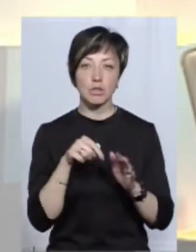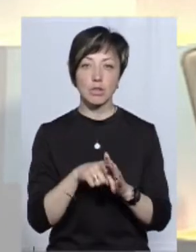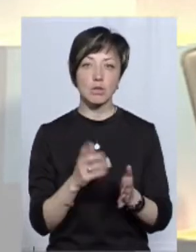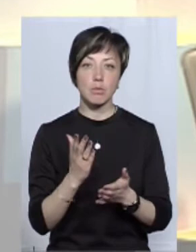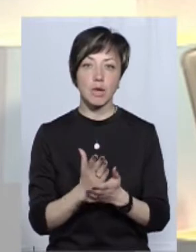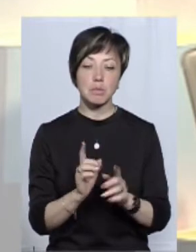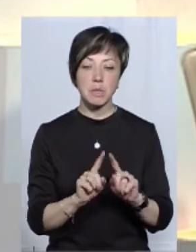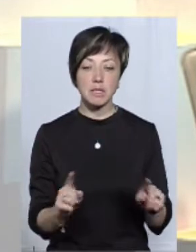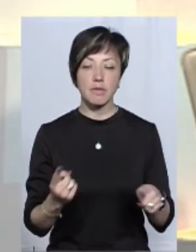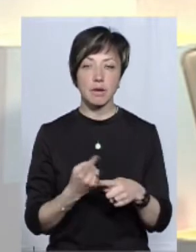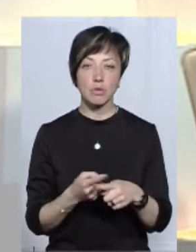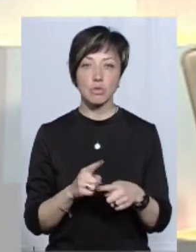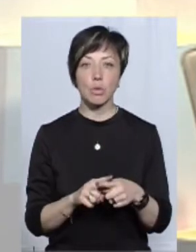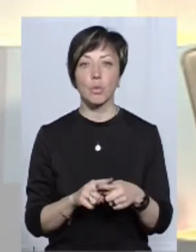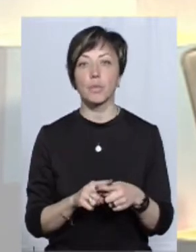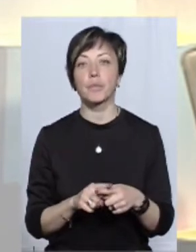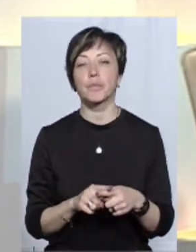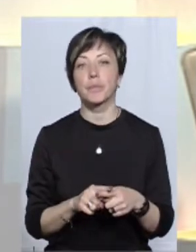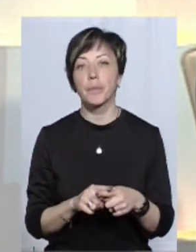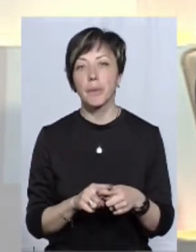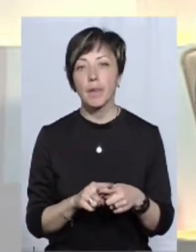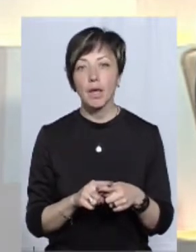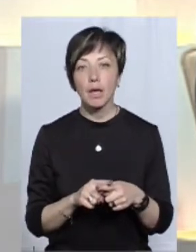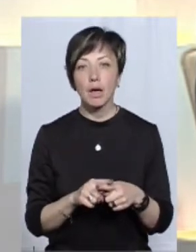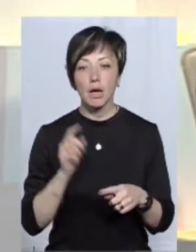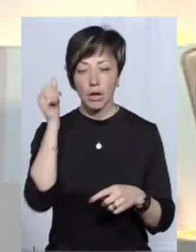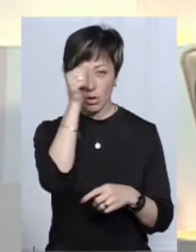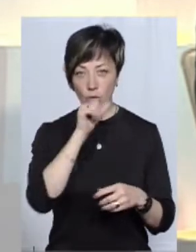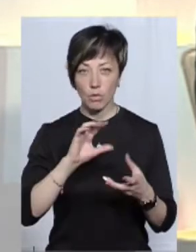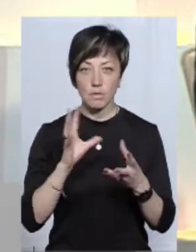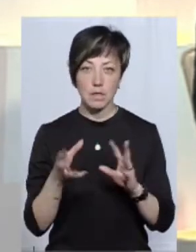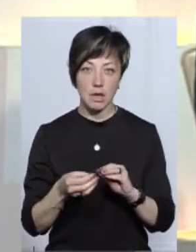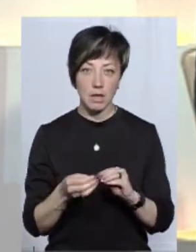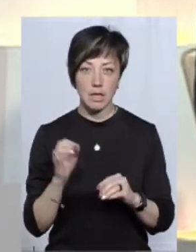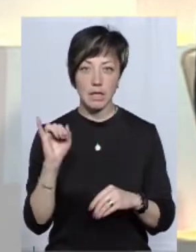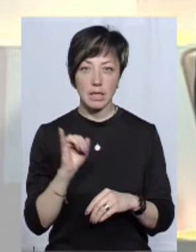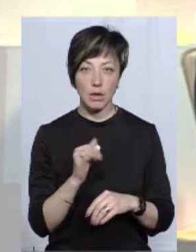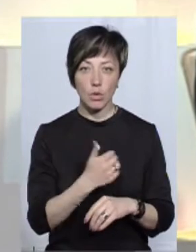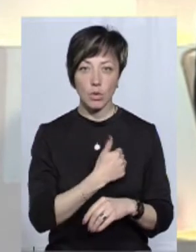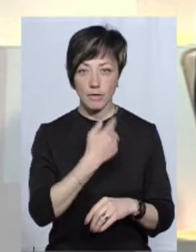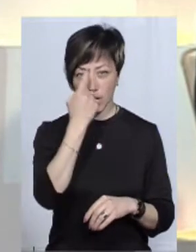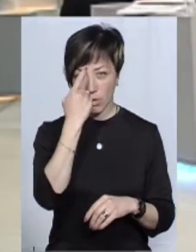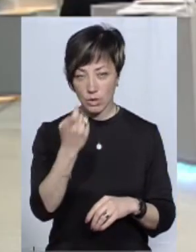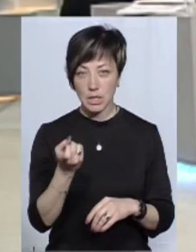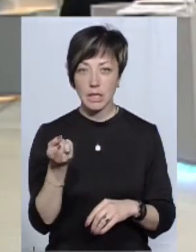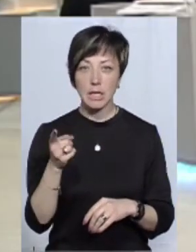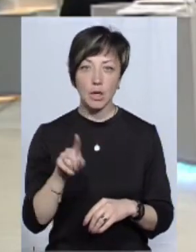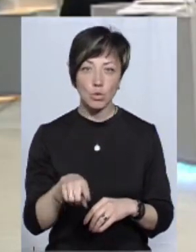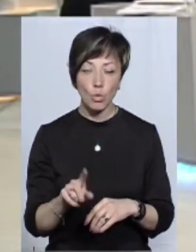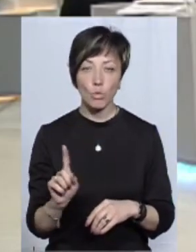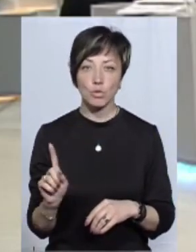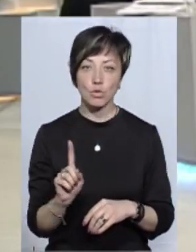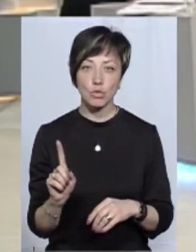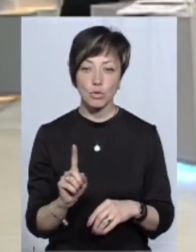зіграла специфіка цього року взагалі. І хотів ще наголосити на тому, що